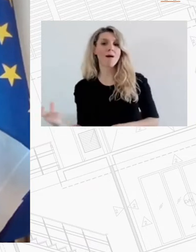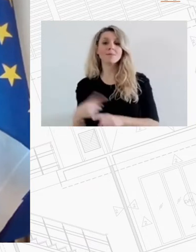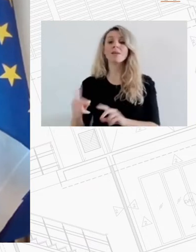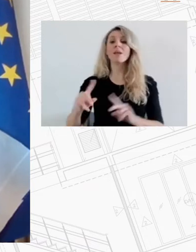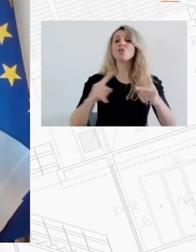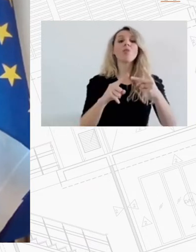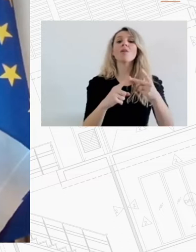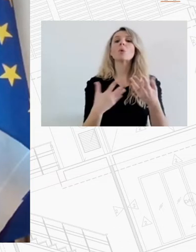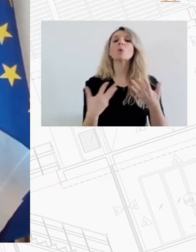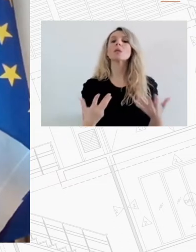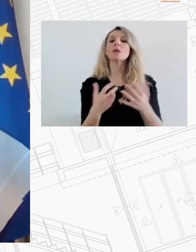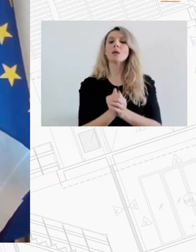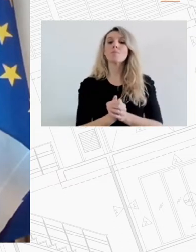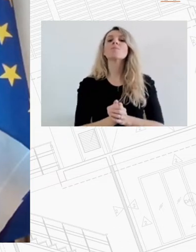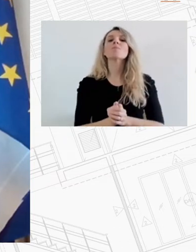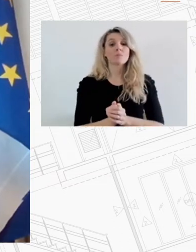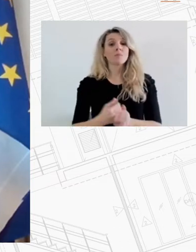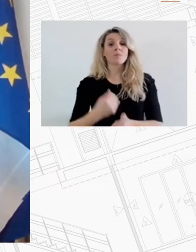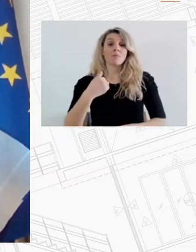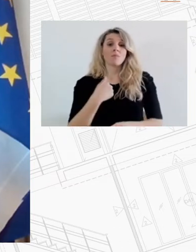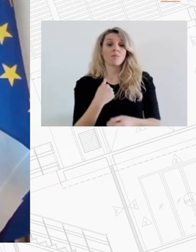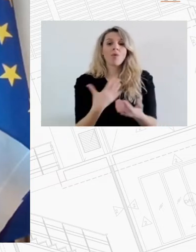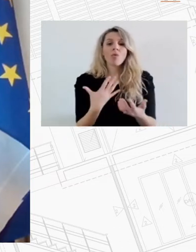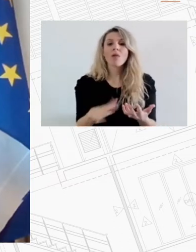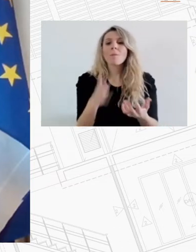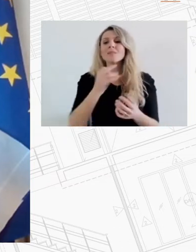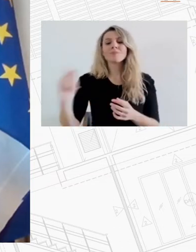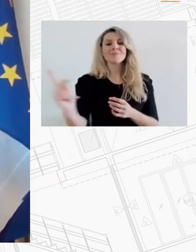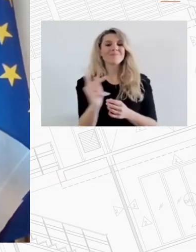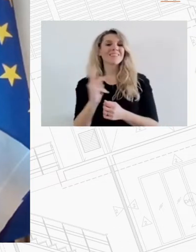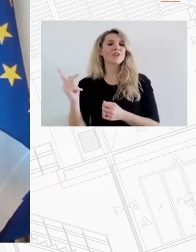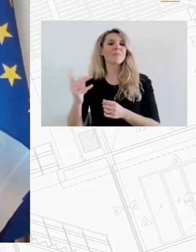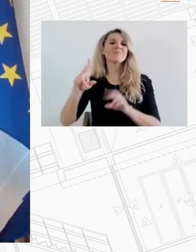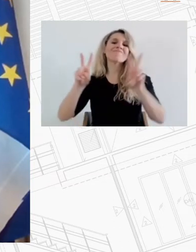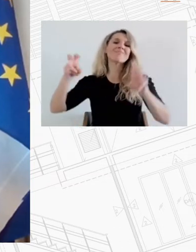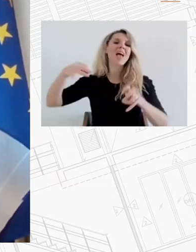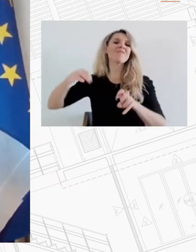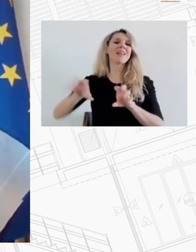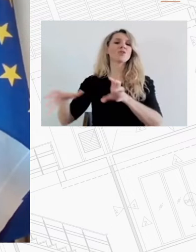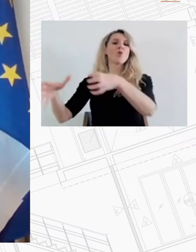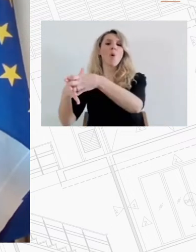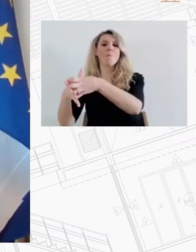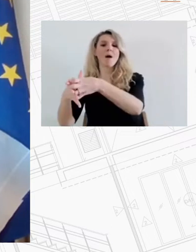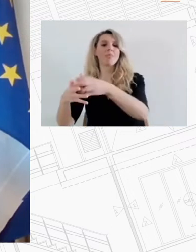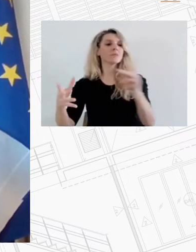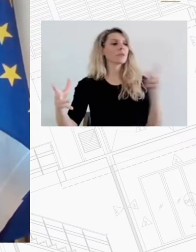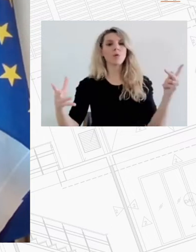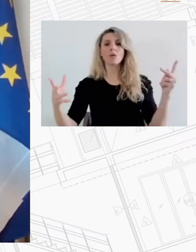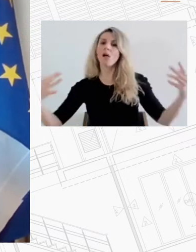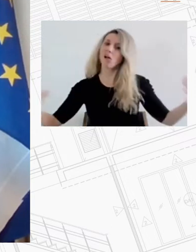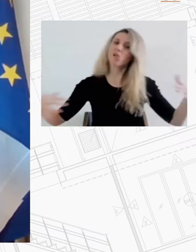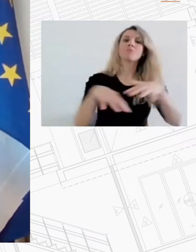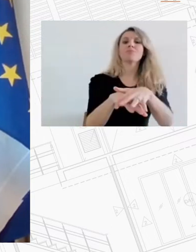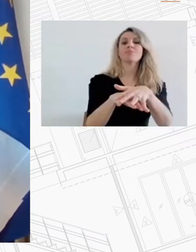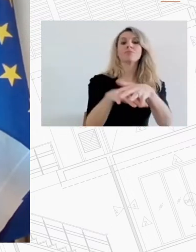στοιχείο στην προσπάθεια για την κοινωνική ένταξη των ευάλωτων κοινωνικά ομάδων που βιώνουν ή απειλούνται